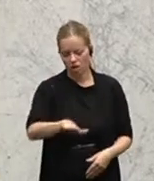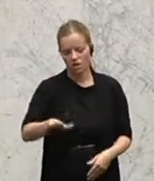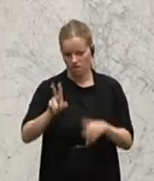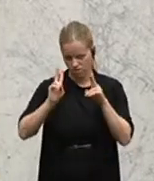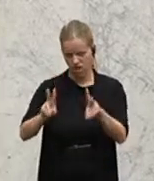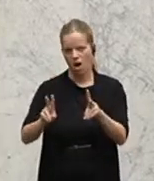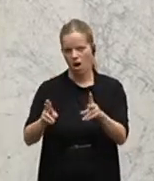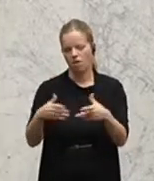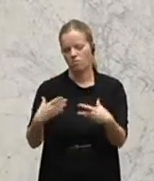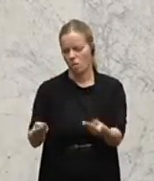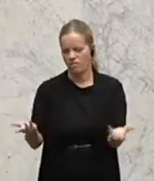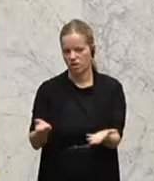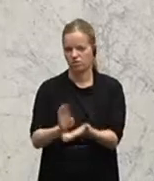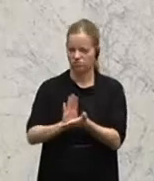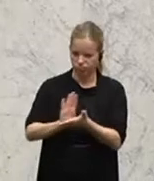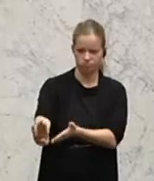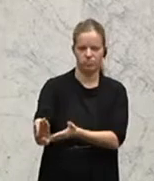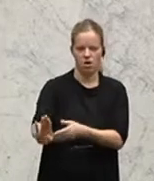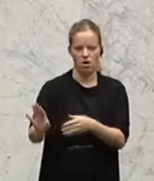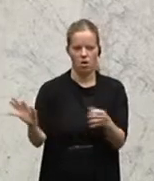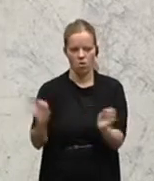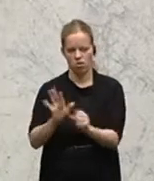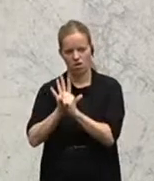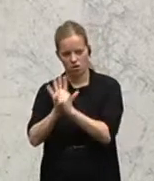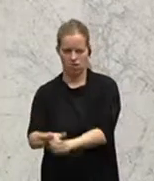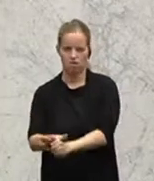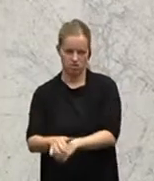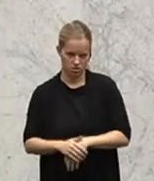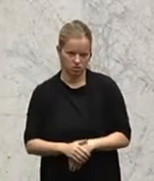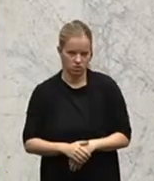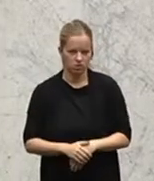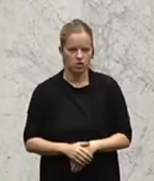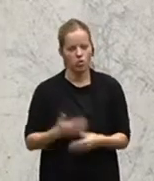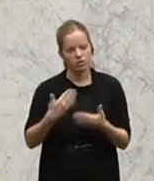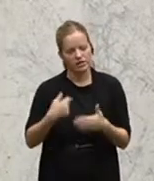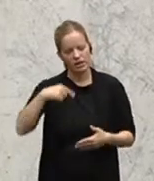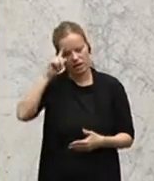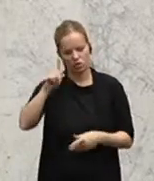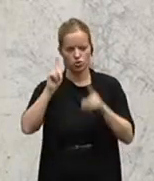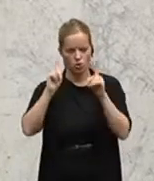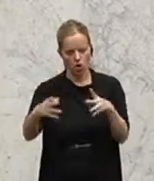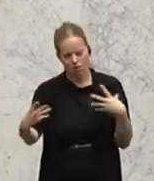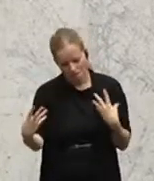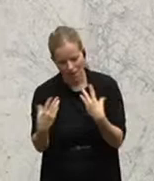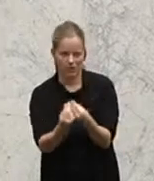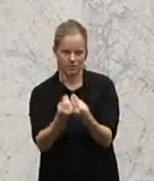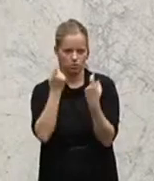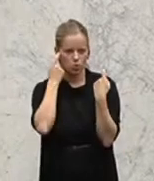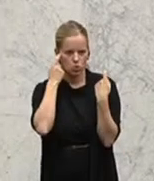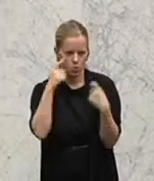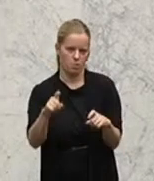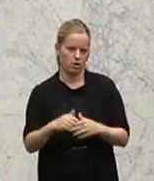diskriminiert werden. Ich finde, wir sollten gemeinsam dafür sorgen, dass das nicht so ist und es sollte